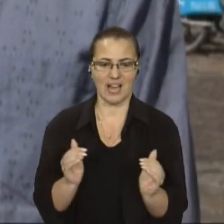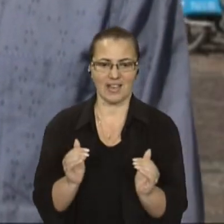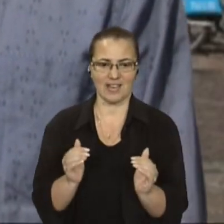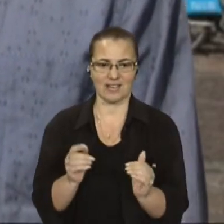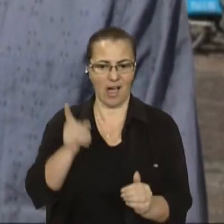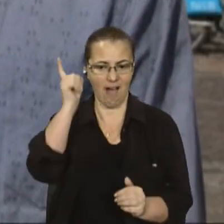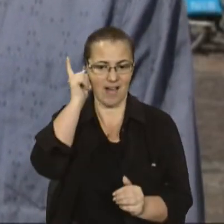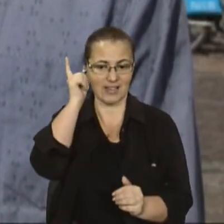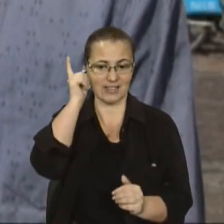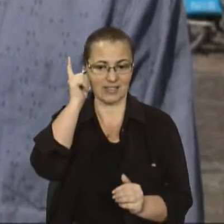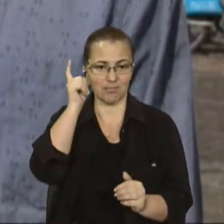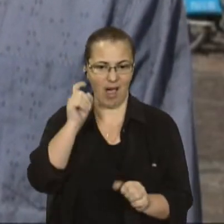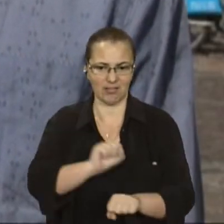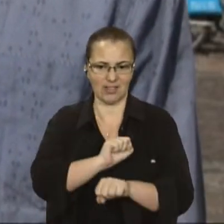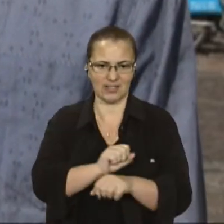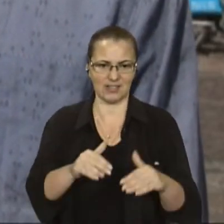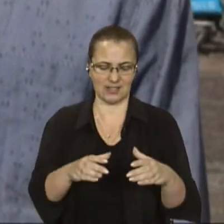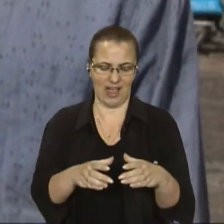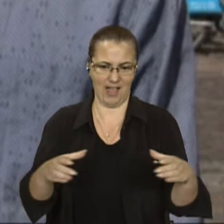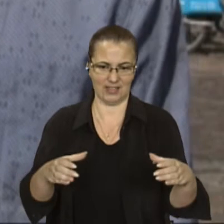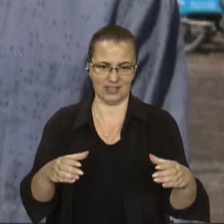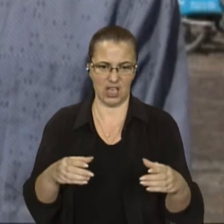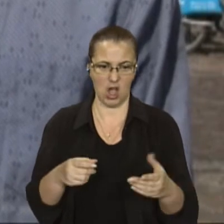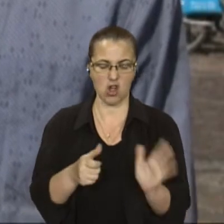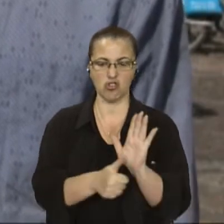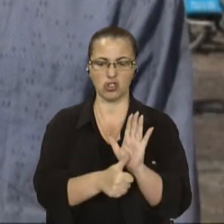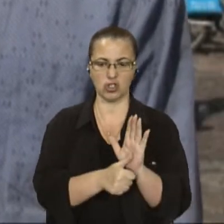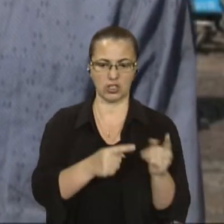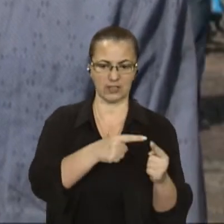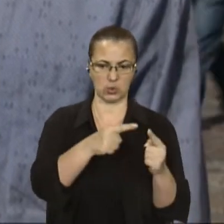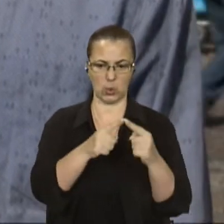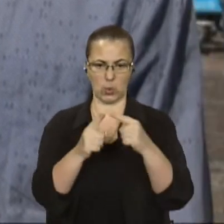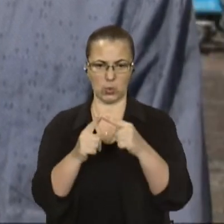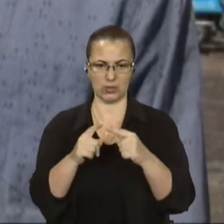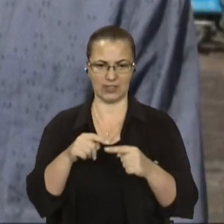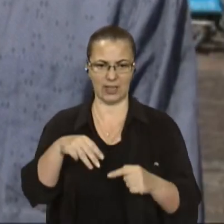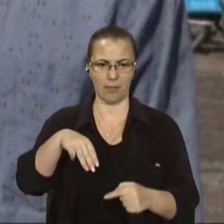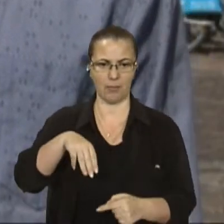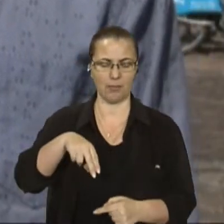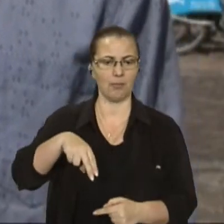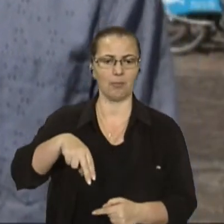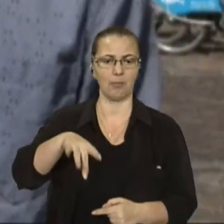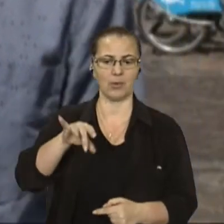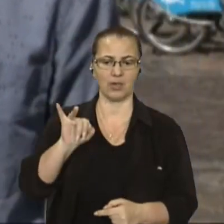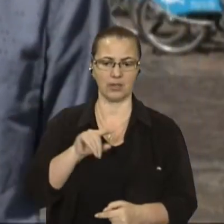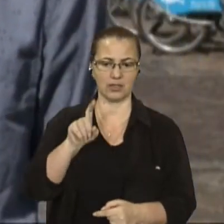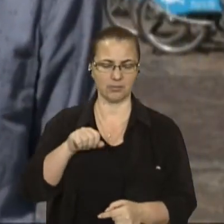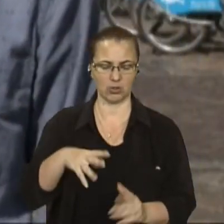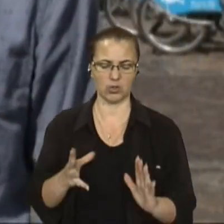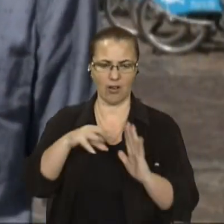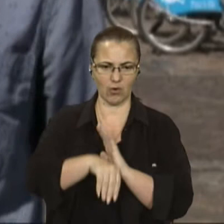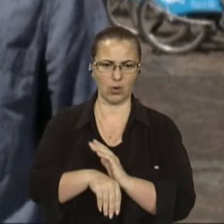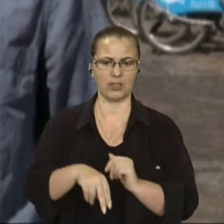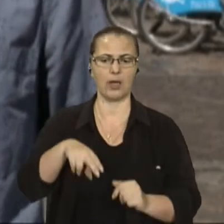виглядає як шестикутна призма, і вона має дуже багато функцій. Там є і павербанк, і колонка, і